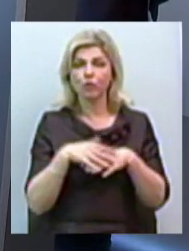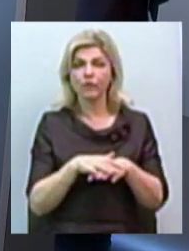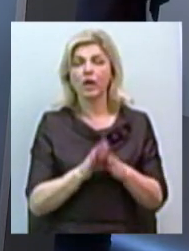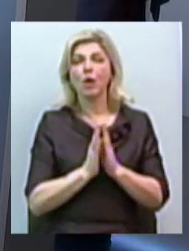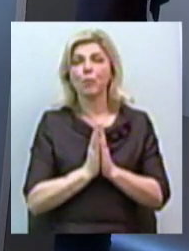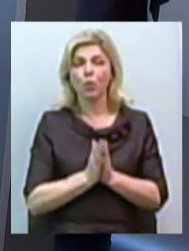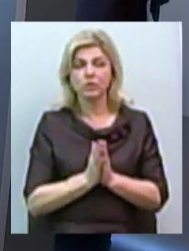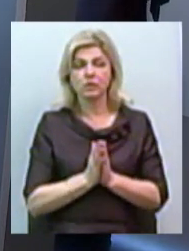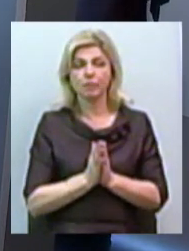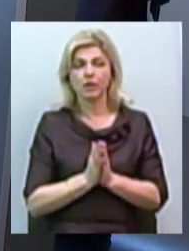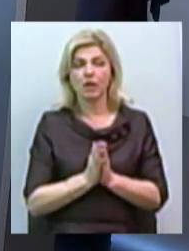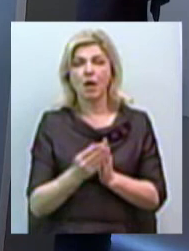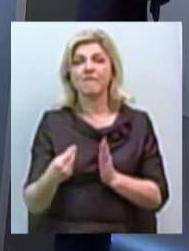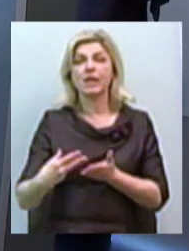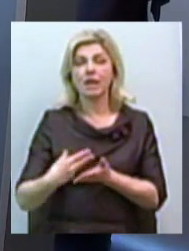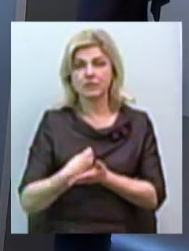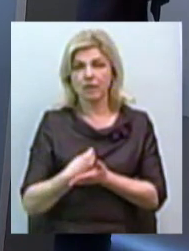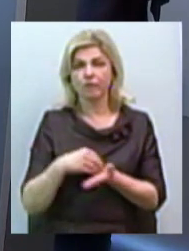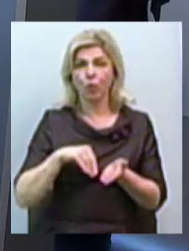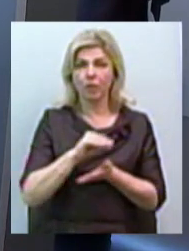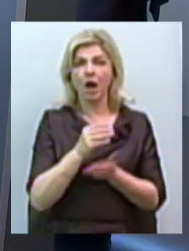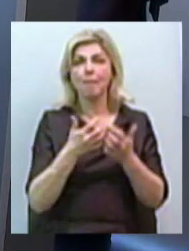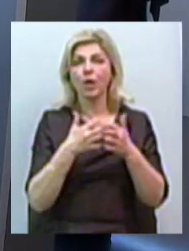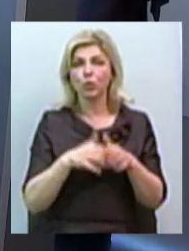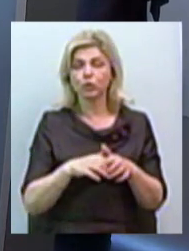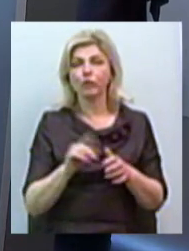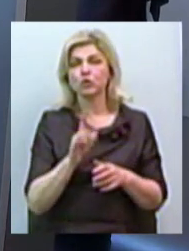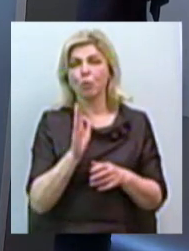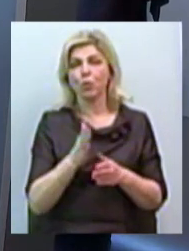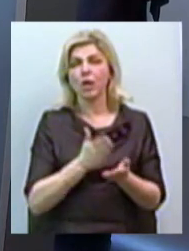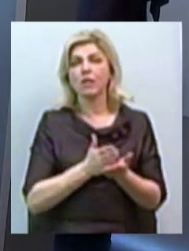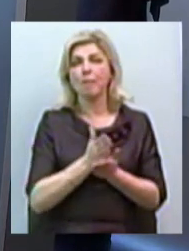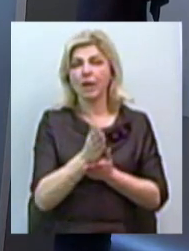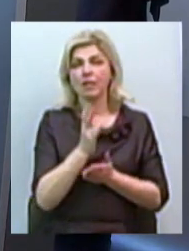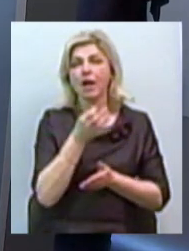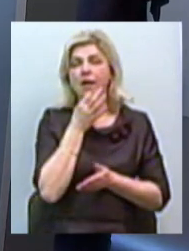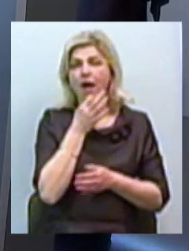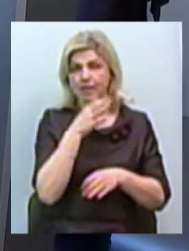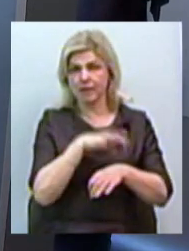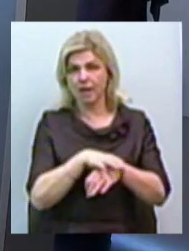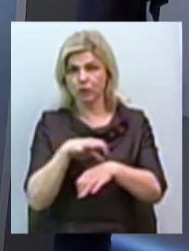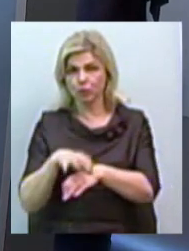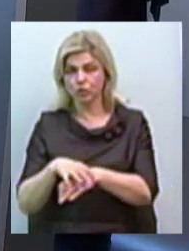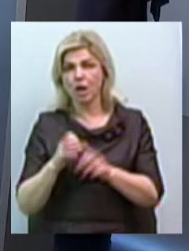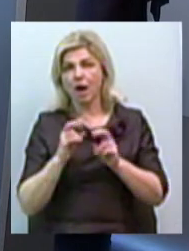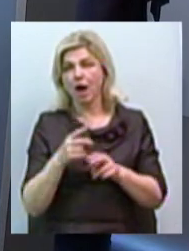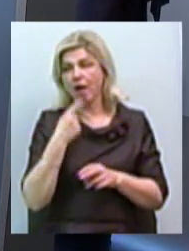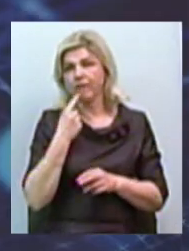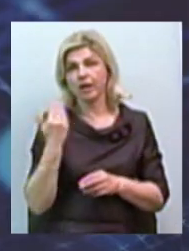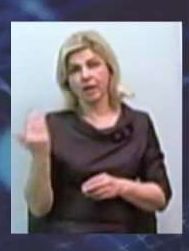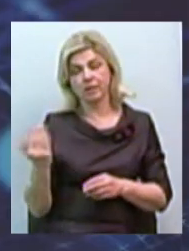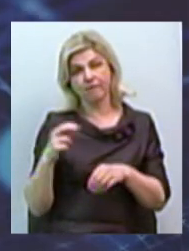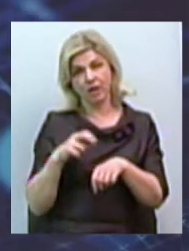профинансировать нам приобретение оборудования, которое будет направлено на раннюю диагностику. Как и сказал Василий Иванович, чем